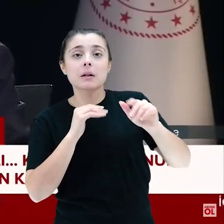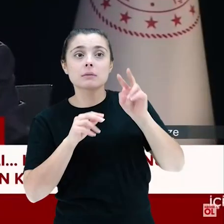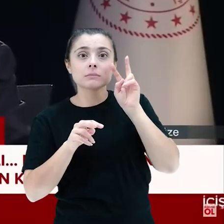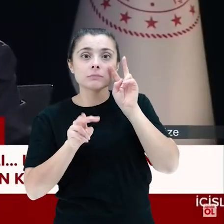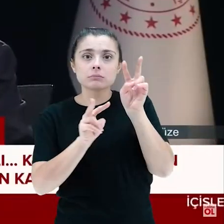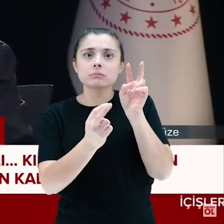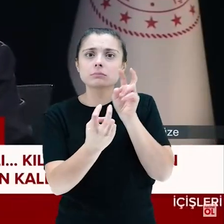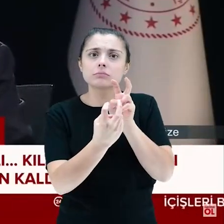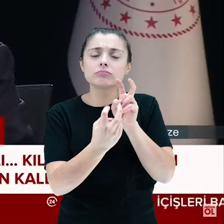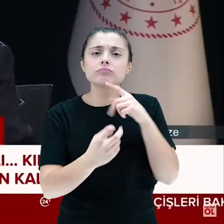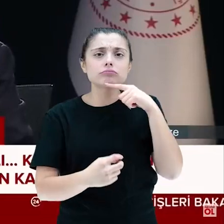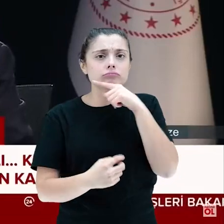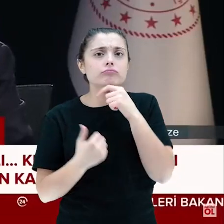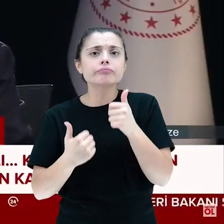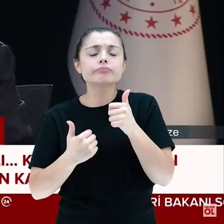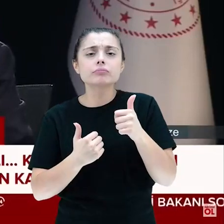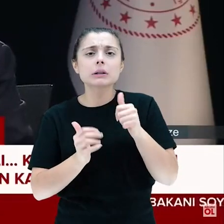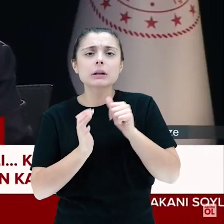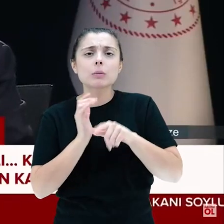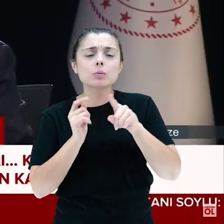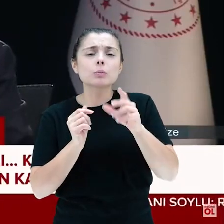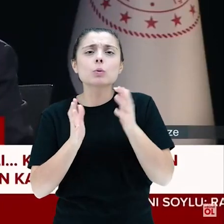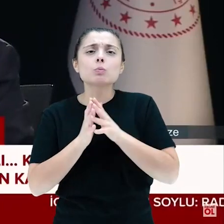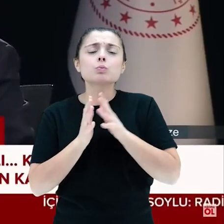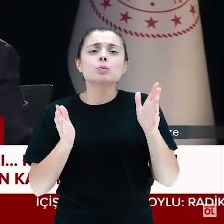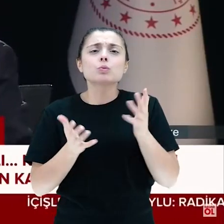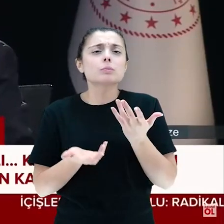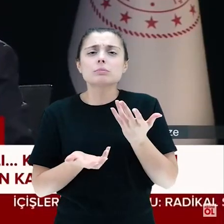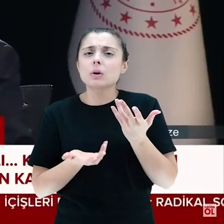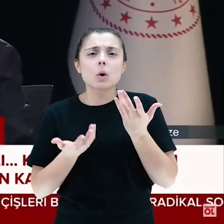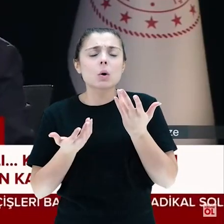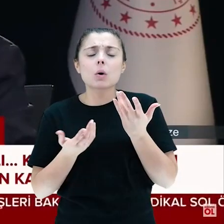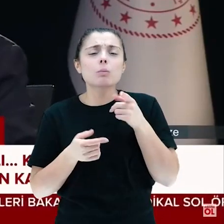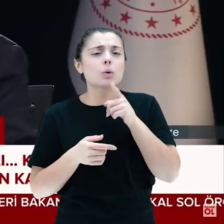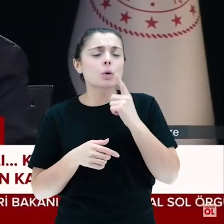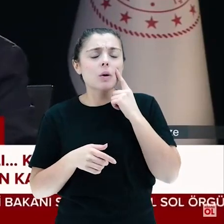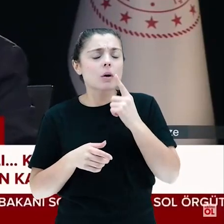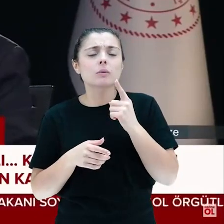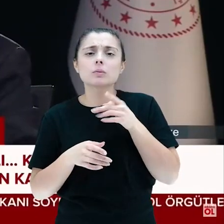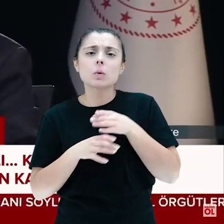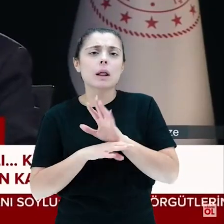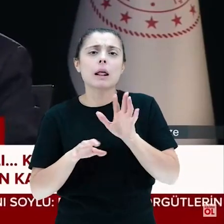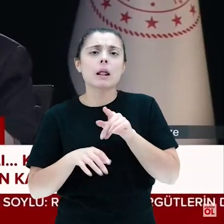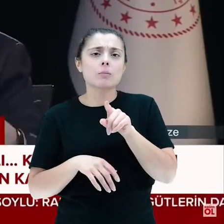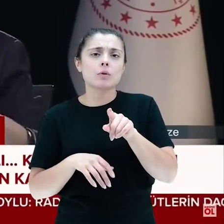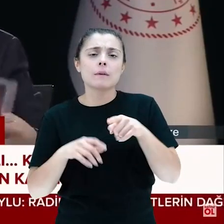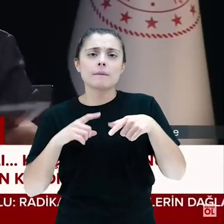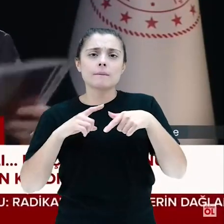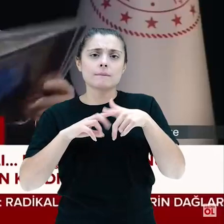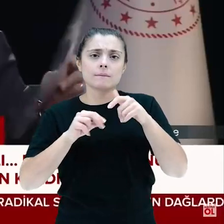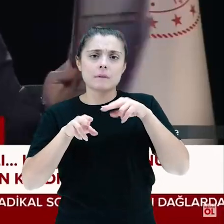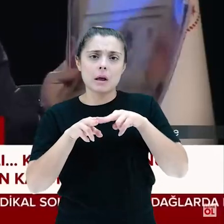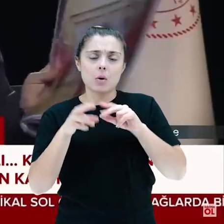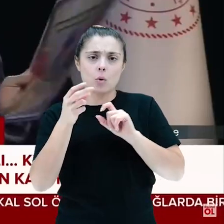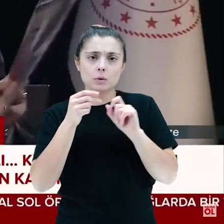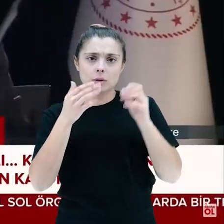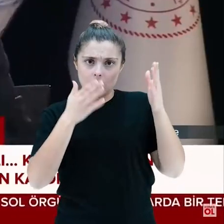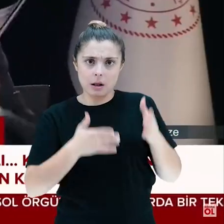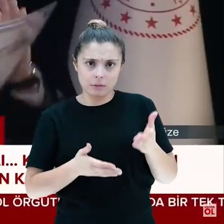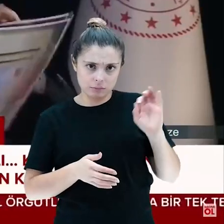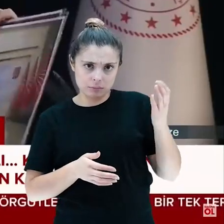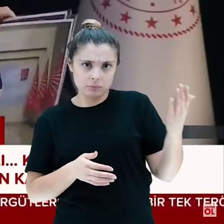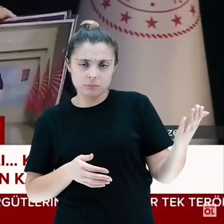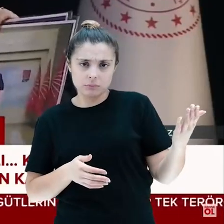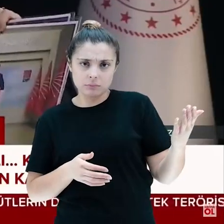Ve milletin gözüne baka baka. Ya tarihte bu kadar büyük bir fütursuzluk, inanın söz konusu değil. Burası Faik